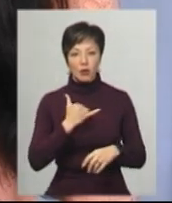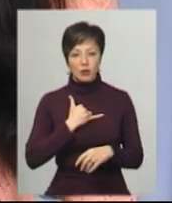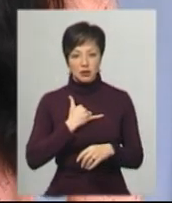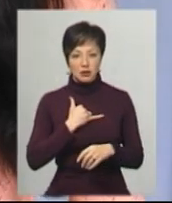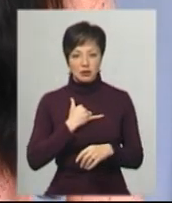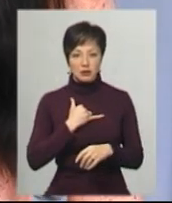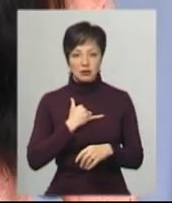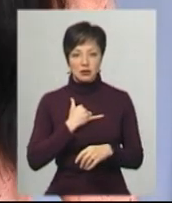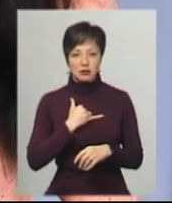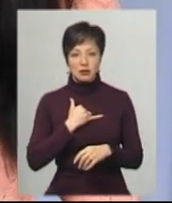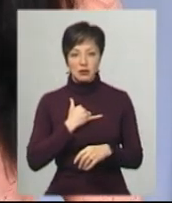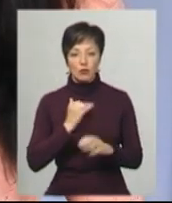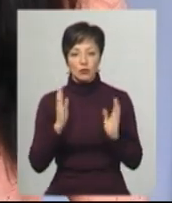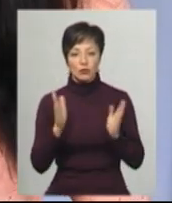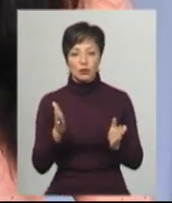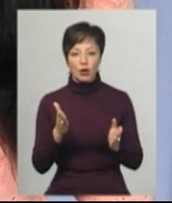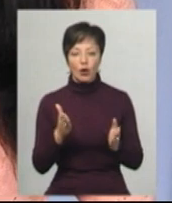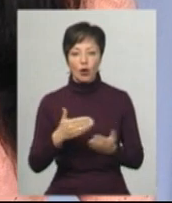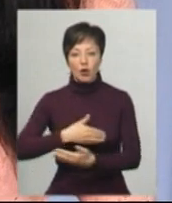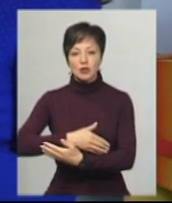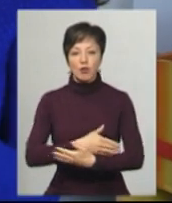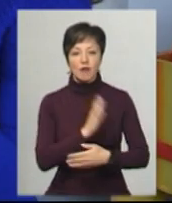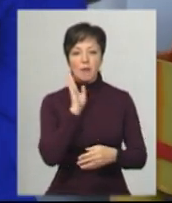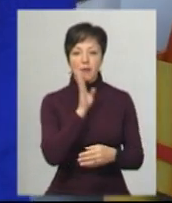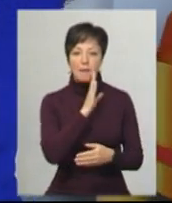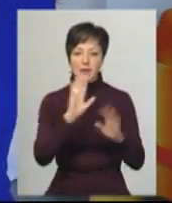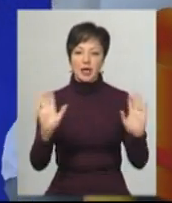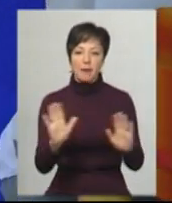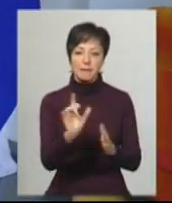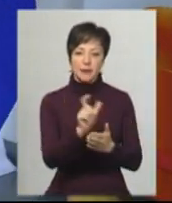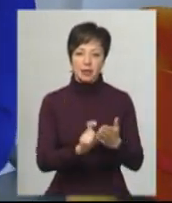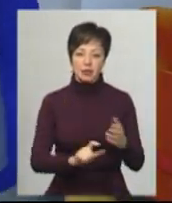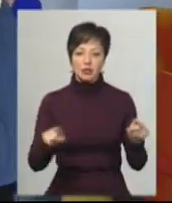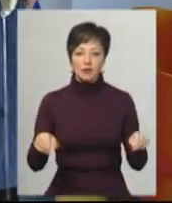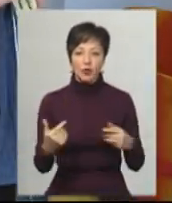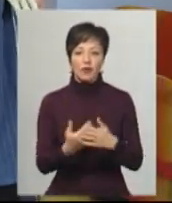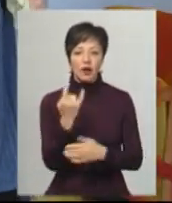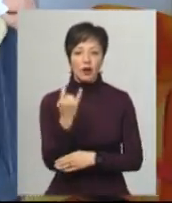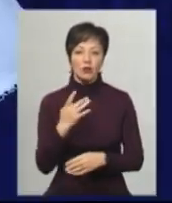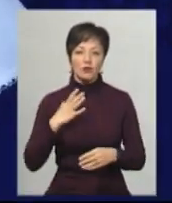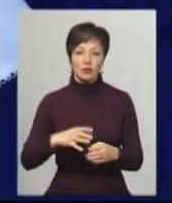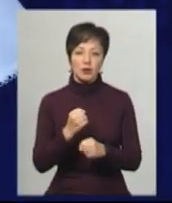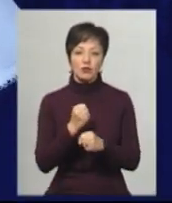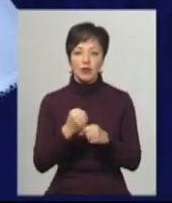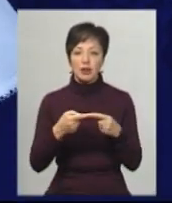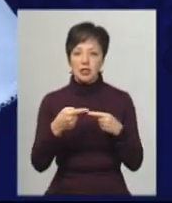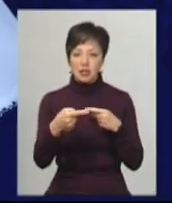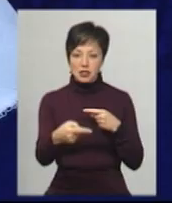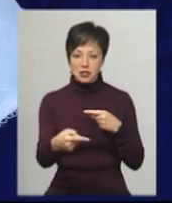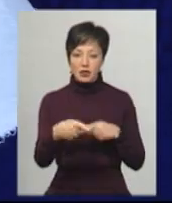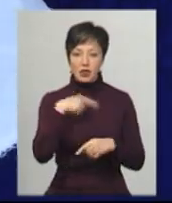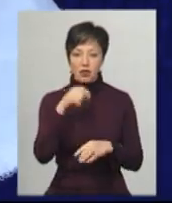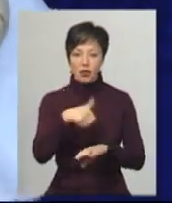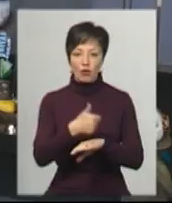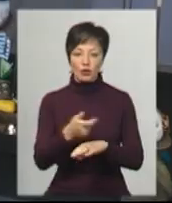для «Бебі-театру» буде «Колискова мамина пісня». Цьогоріч на створення нових ляльок довелося працювати й дистанційно, говорить